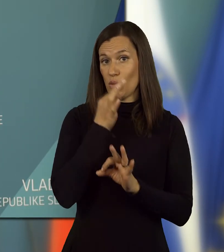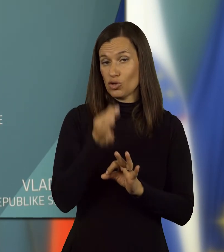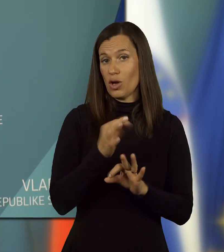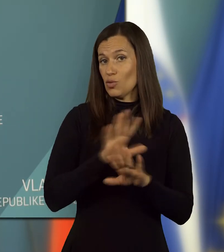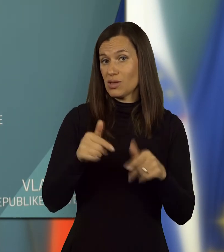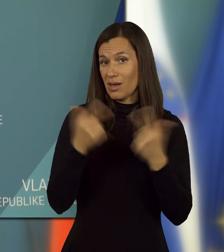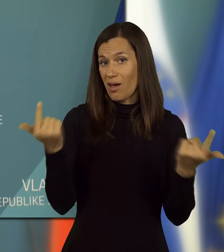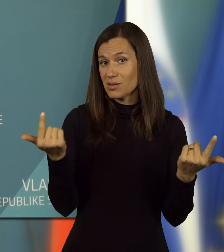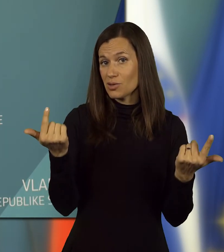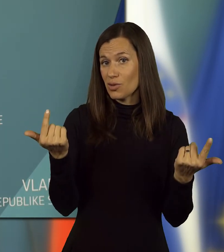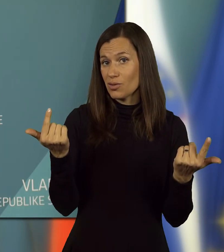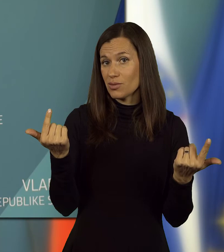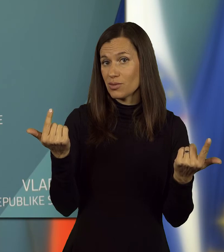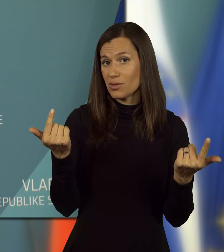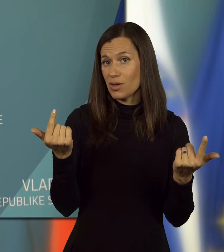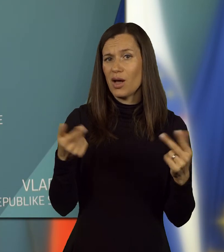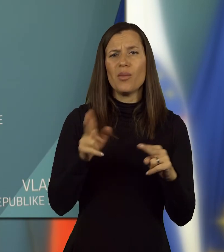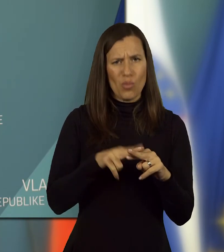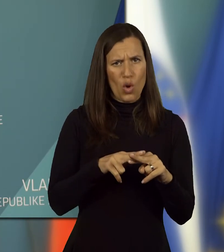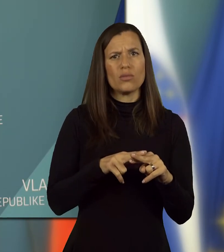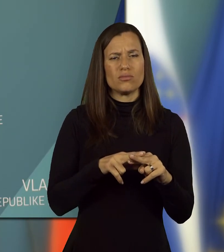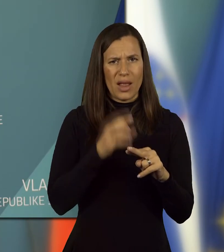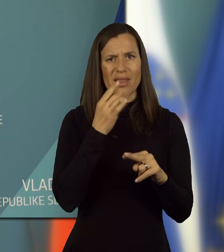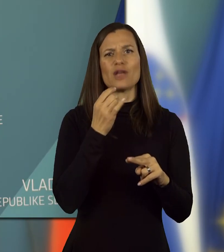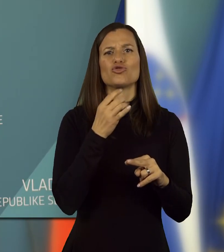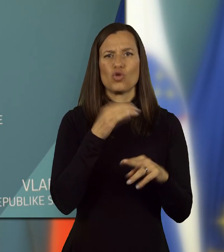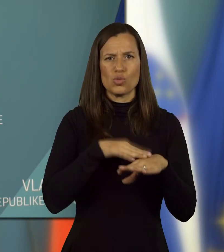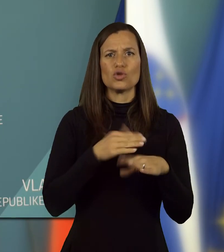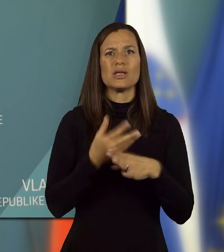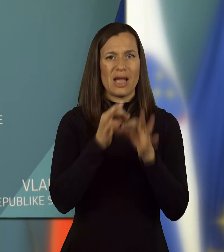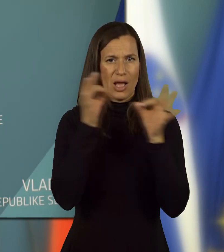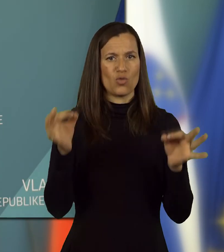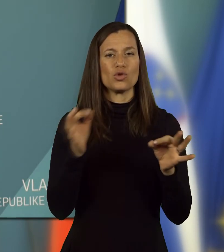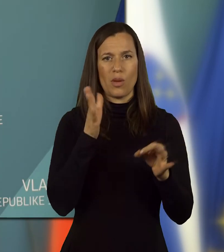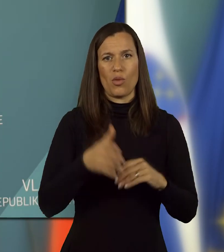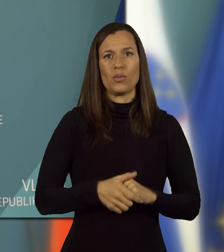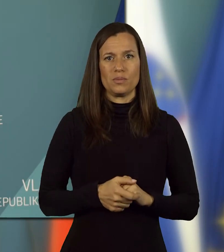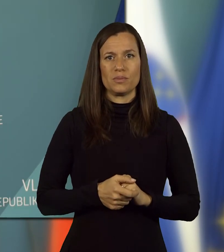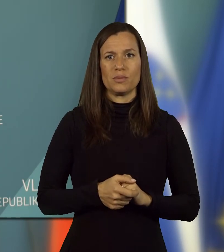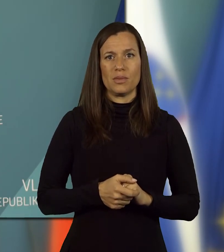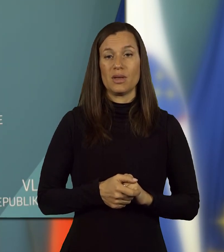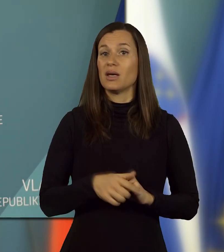Če ni vprašanje, potem je vse jasno. Boliščar pa sporočilo, da javnost pač se ne tako.